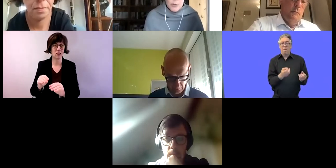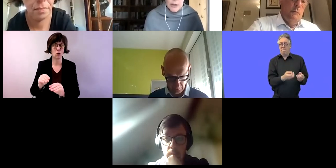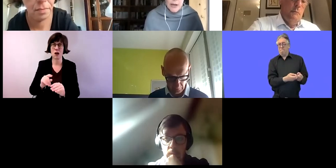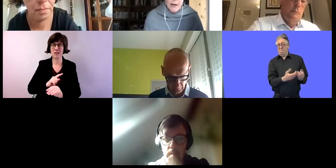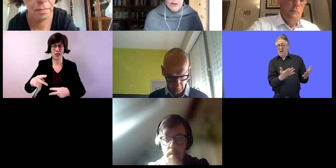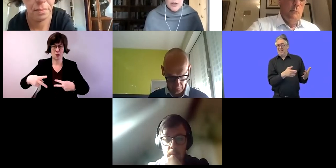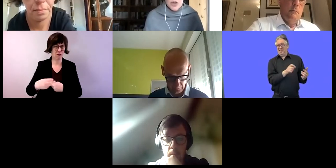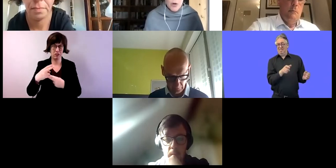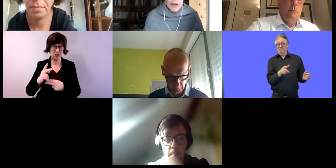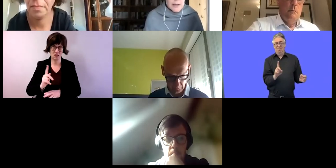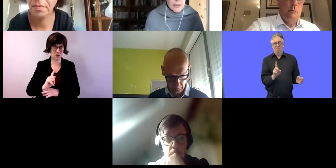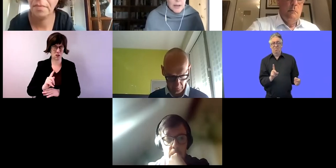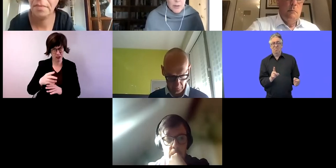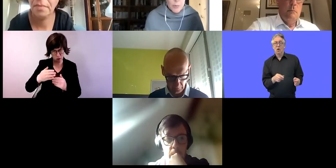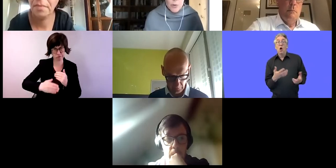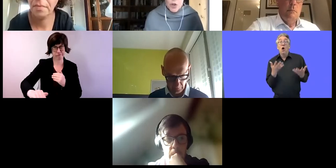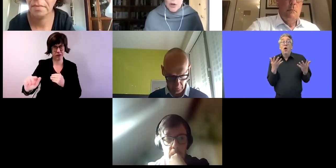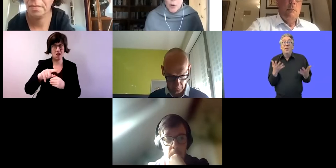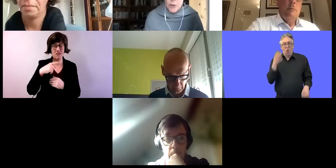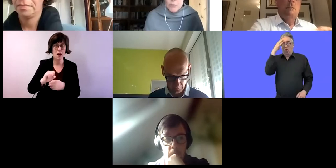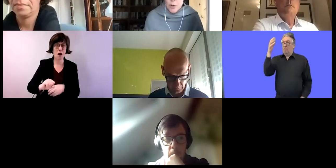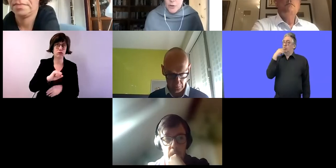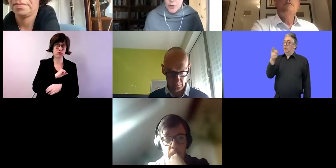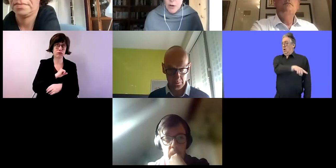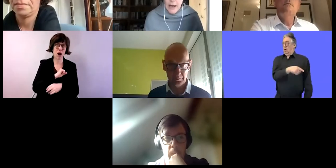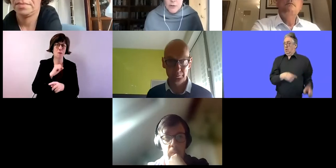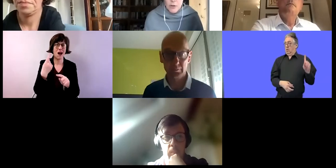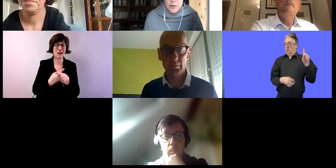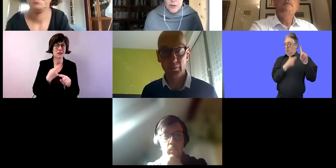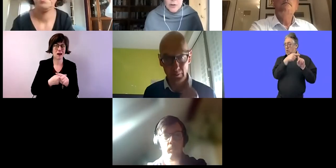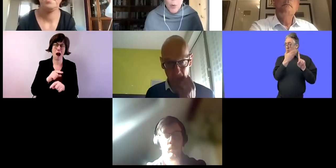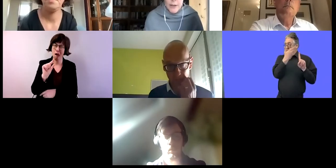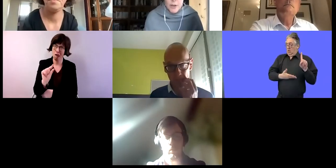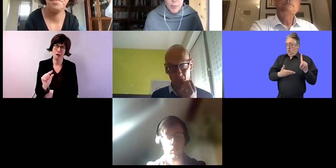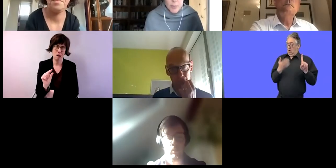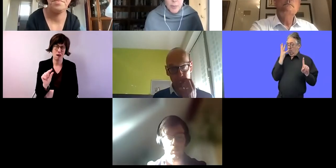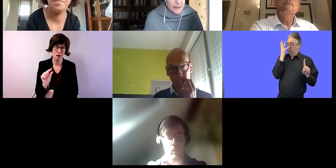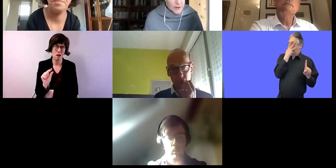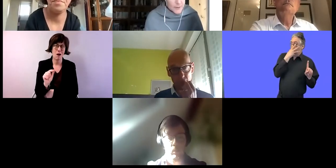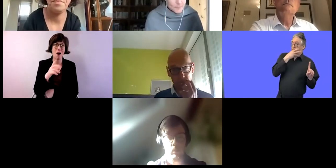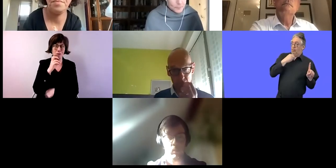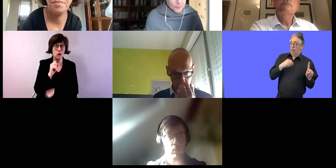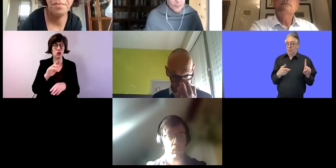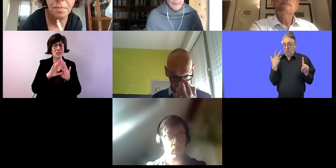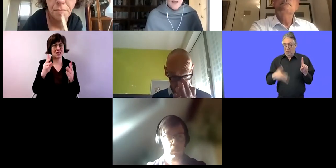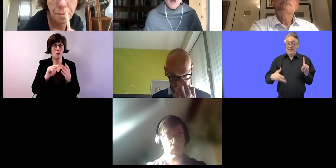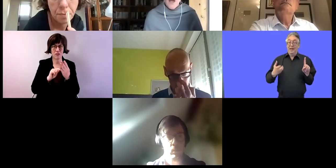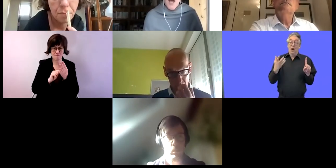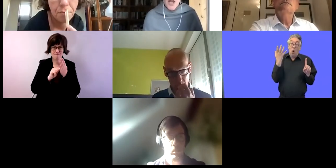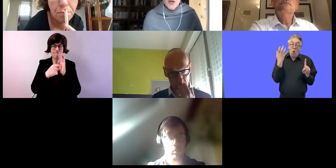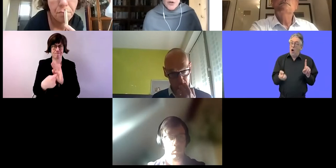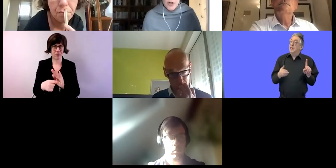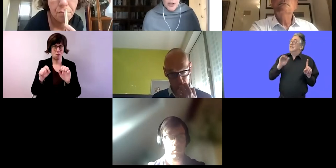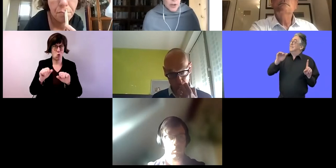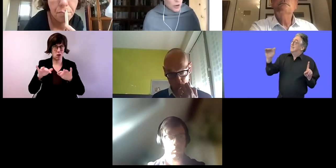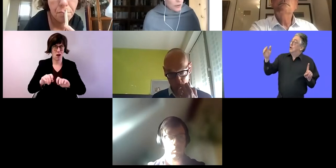unbefristete Beschäftigung. Hier sind wir recht erfolgreich, allerdings sind die Zahlen noch gering. Wir wollen aber das Ganze als Schaufenster benutzen,